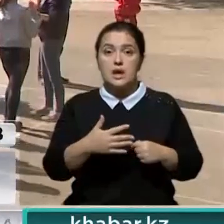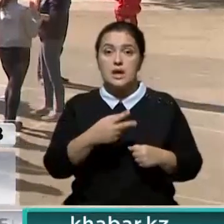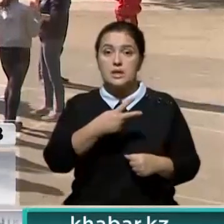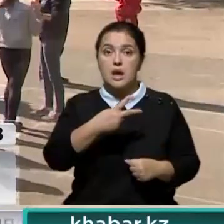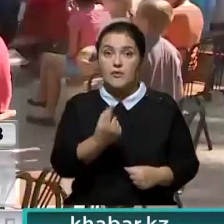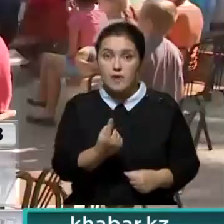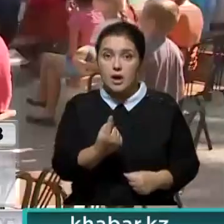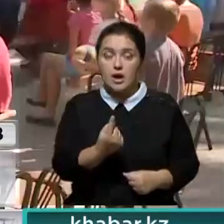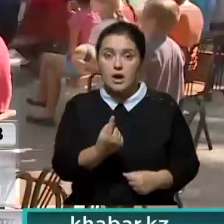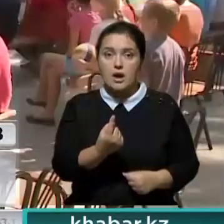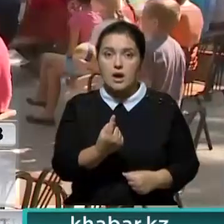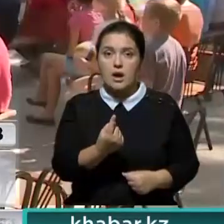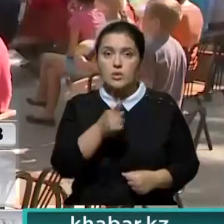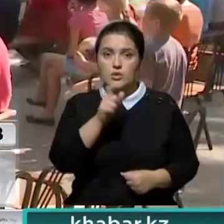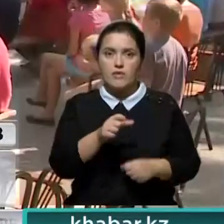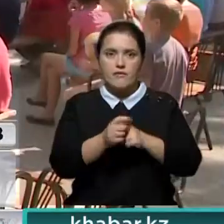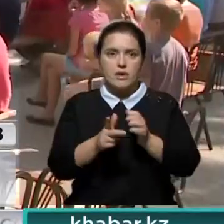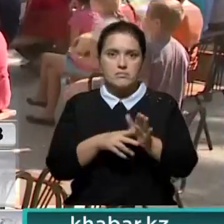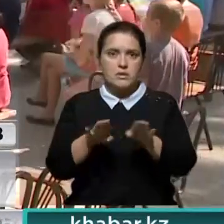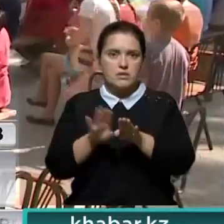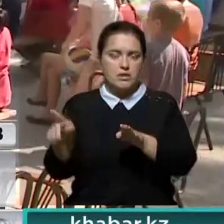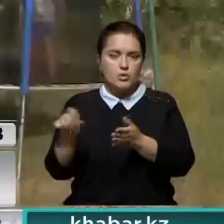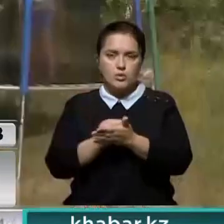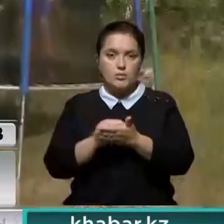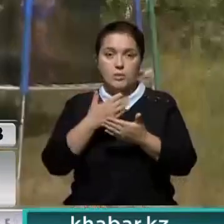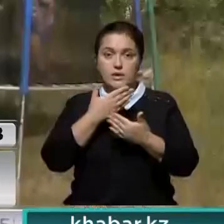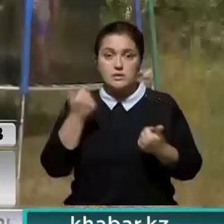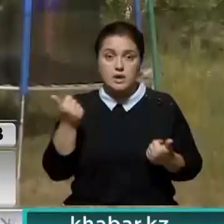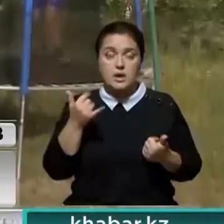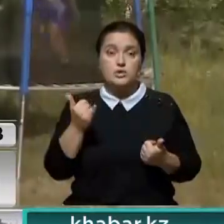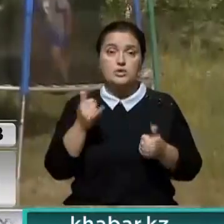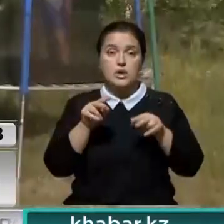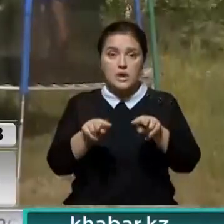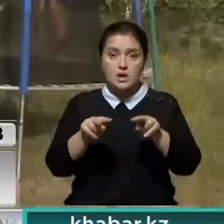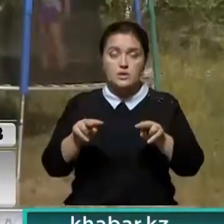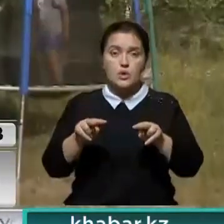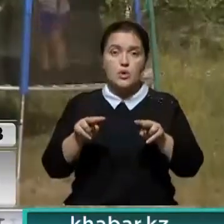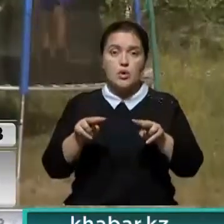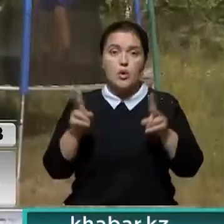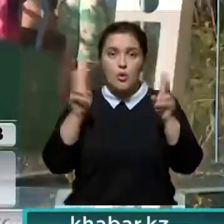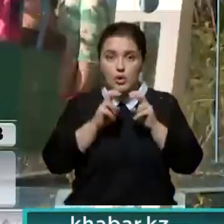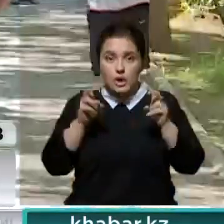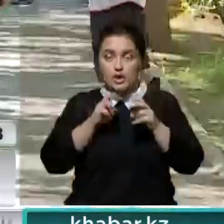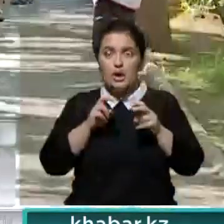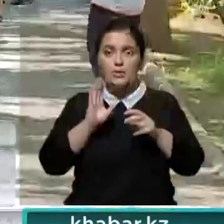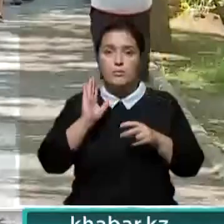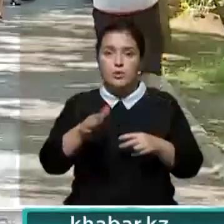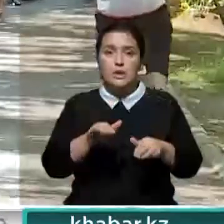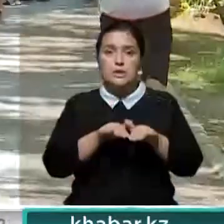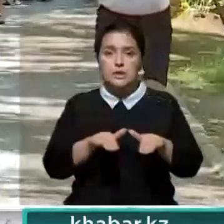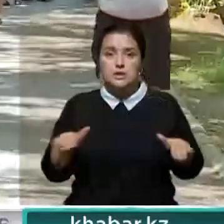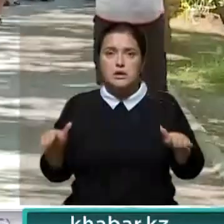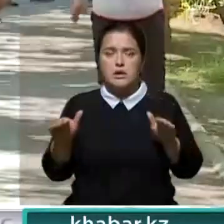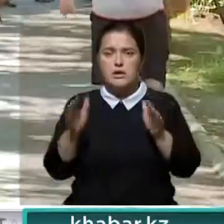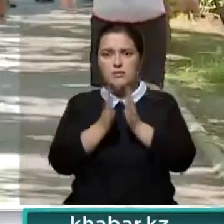из 21-го 18 таких сотрудников. И пока представители надзорного органа проводят комплексные проверки, многие